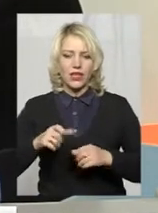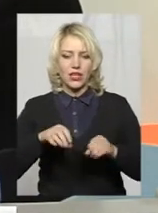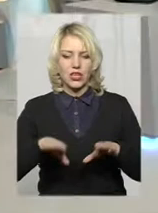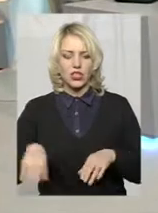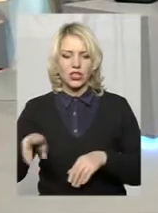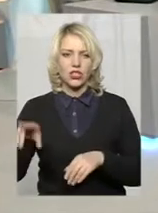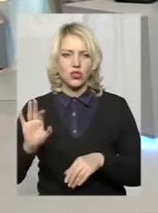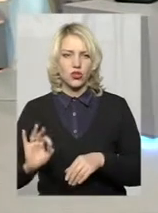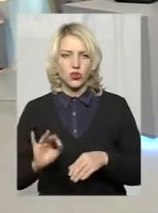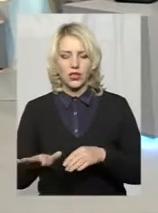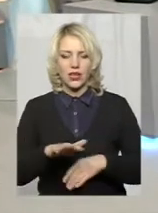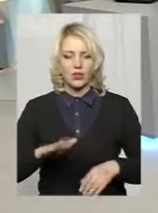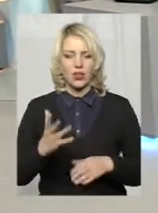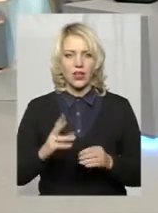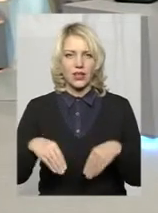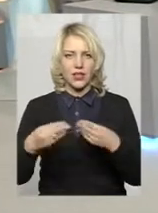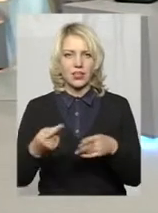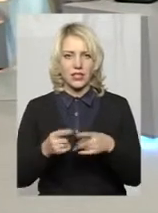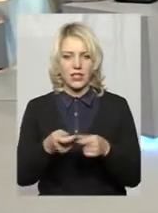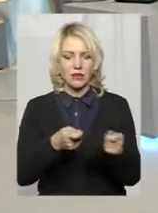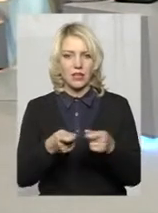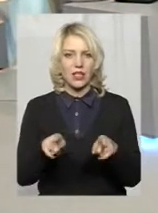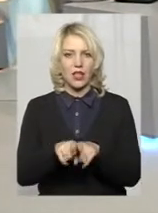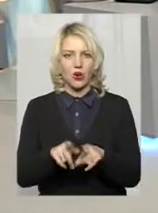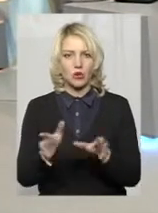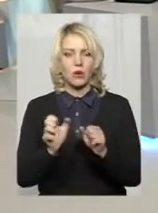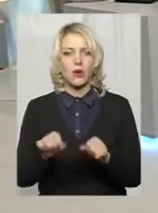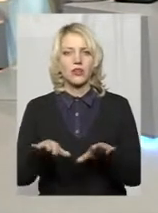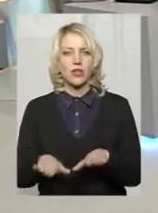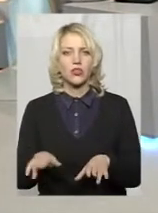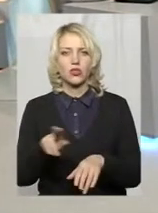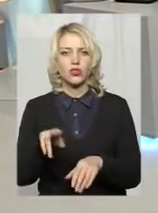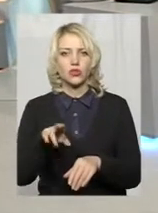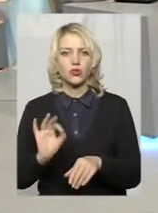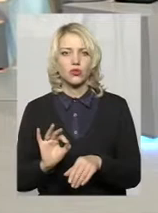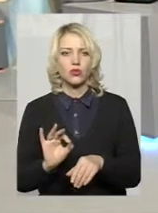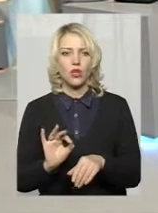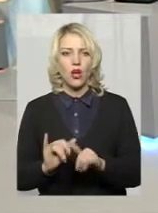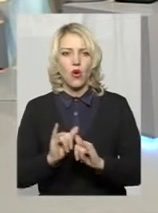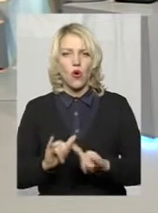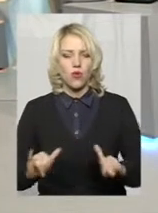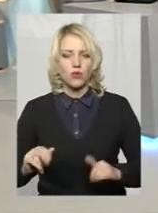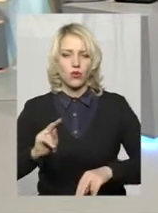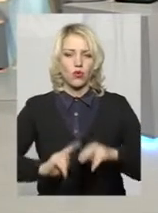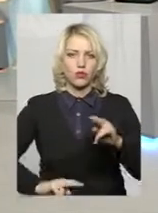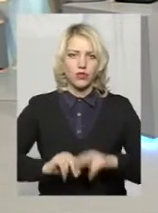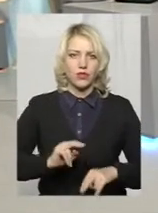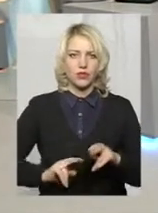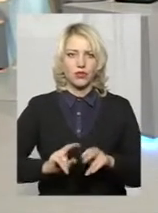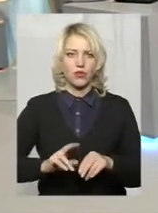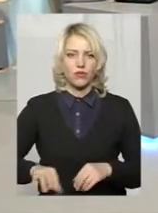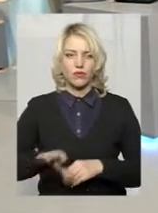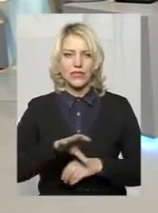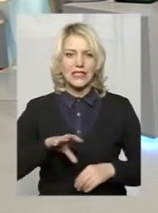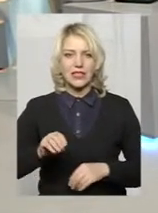території, ввірені дані адміністрації. Також приймається рішення соціально-побутового розвитку, подівництва всіх